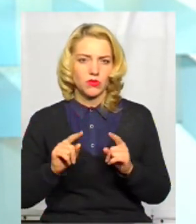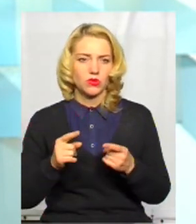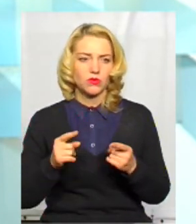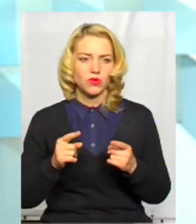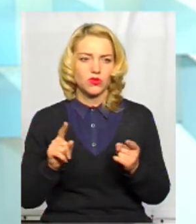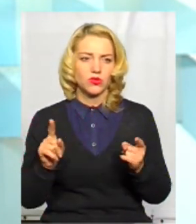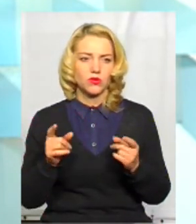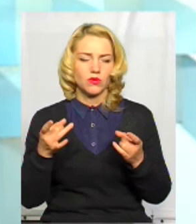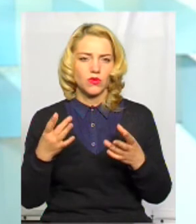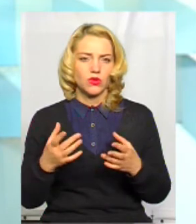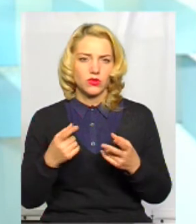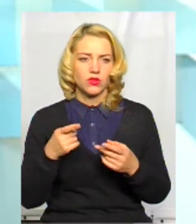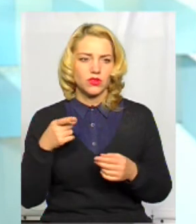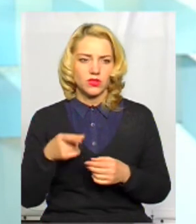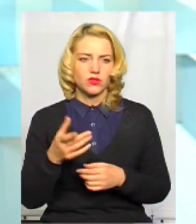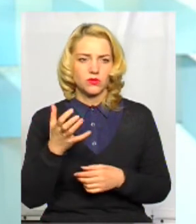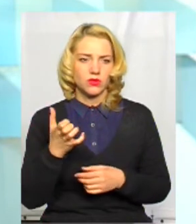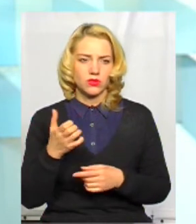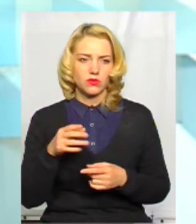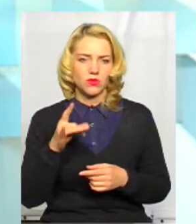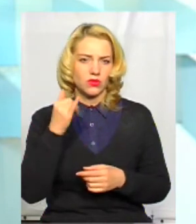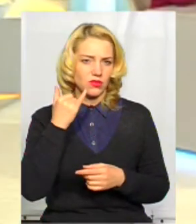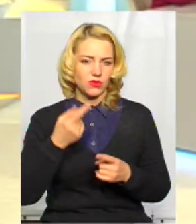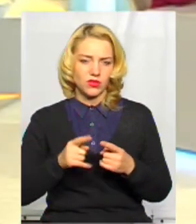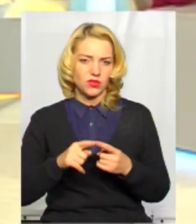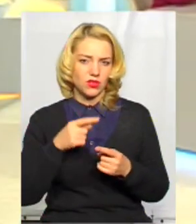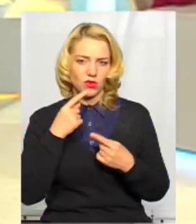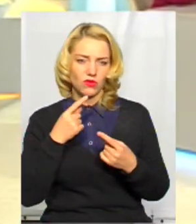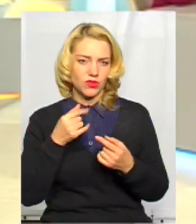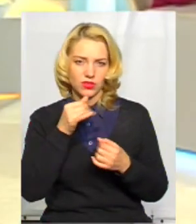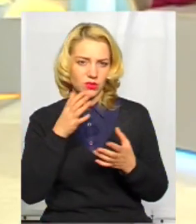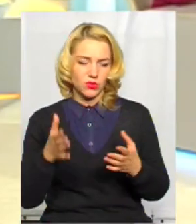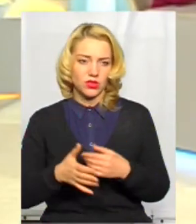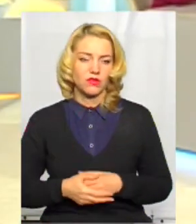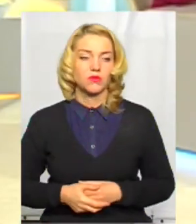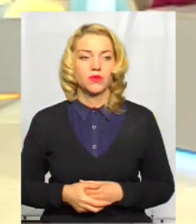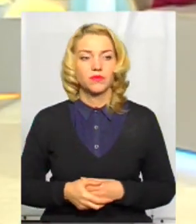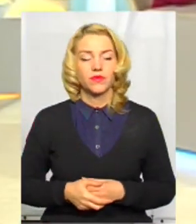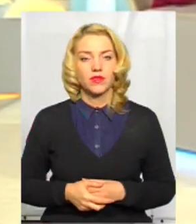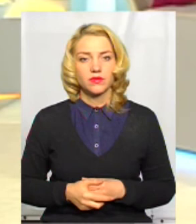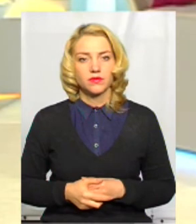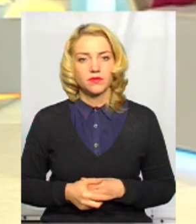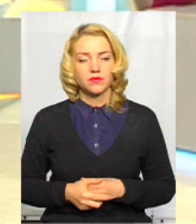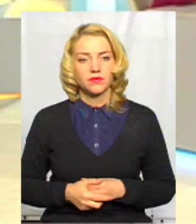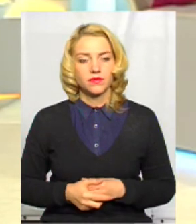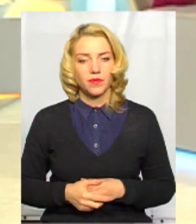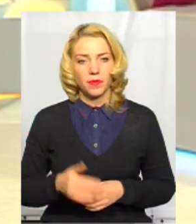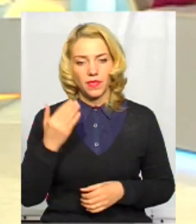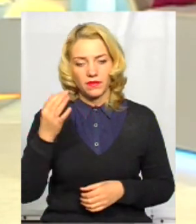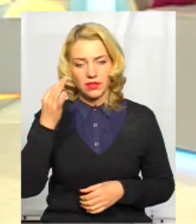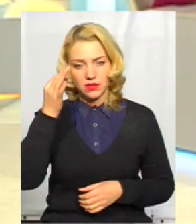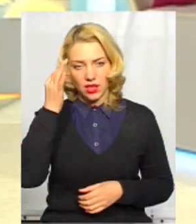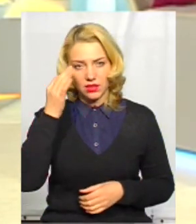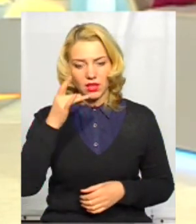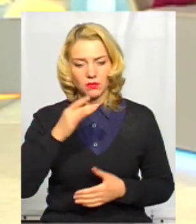тому що просто проти півтори тисячі гривень по телефону, звичайно, про це ми будемо поговорити. Все ви сказали, коли до вас підійти, дякую вам. І ви згадали